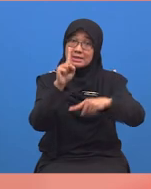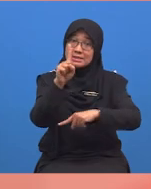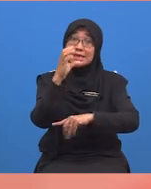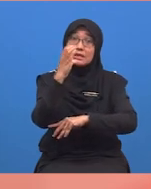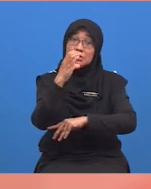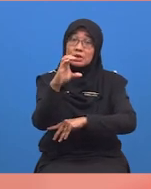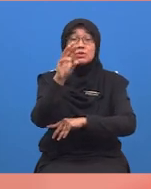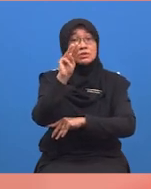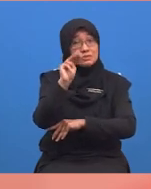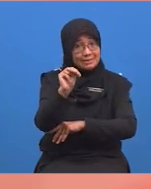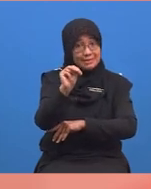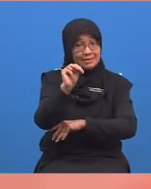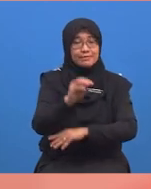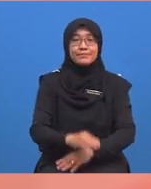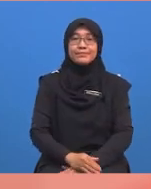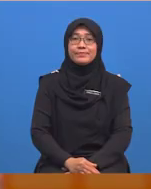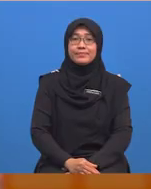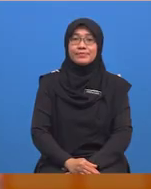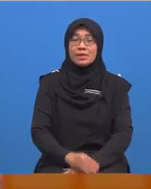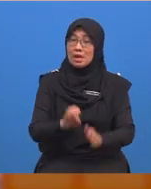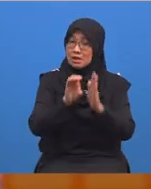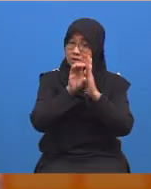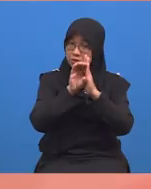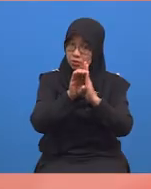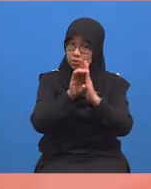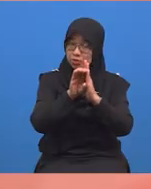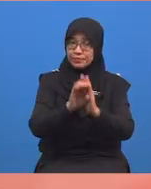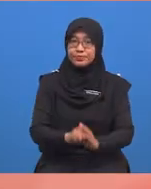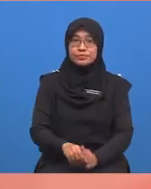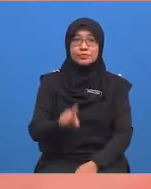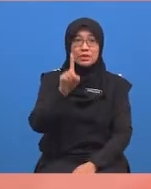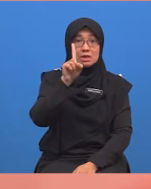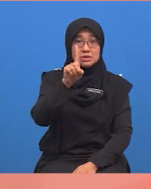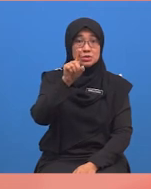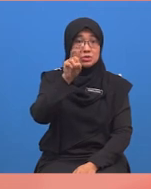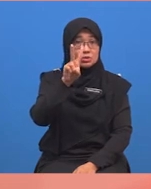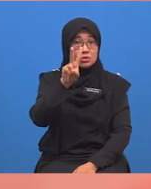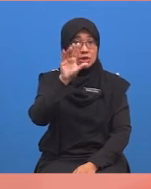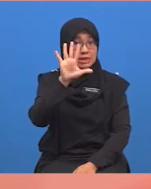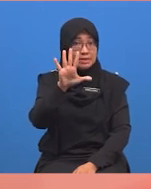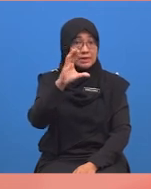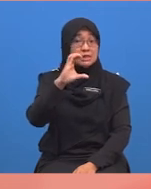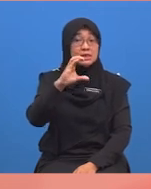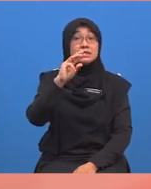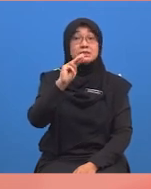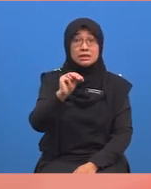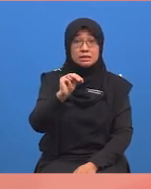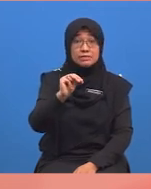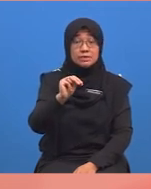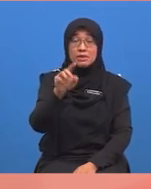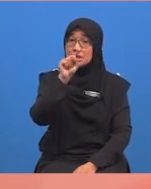seratus meter. Contohnya, seratus dua puluh lima sentimeter